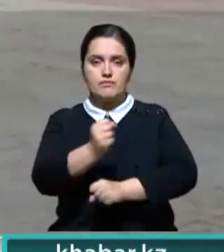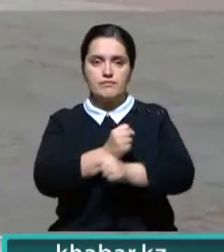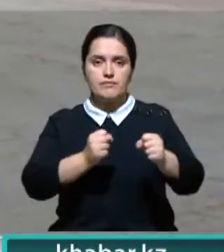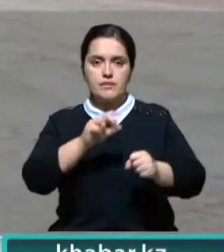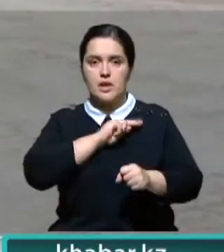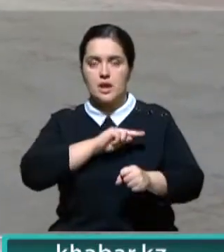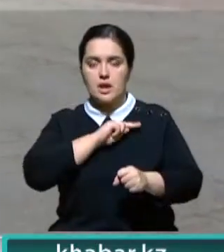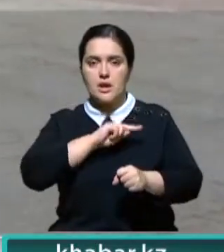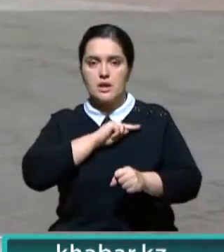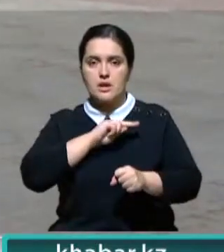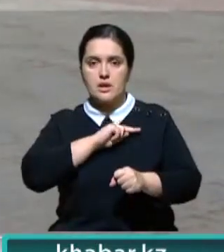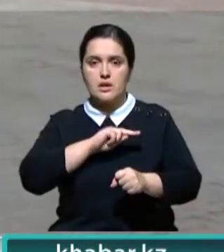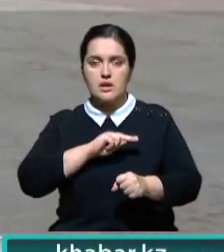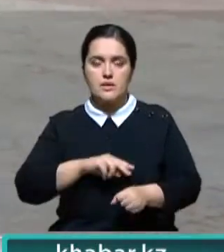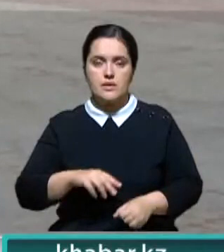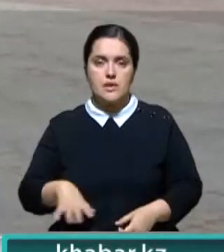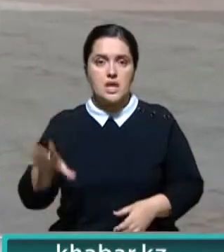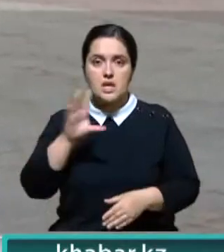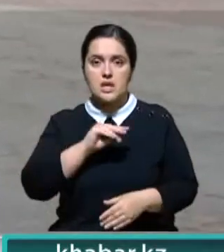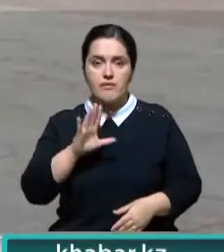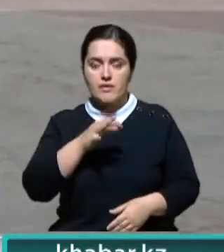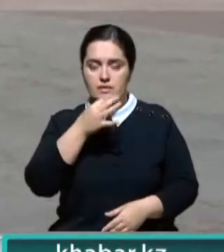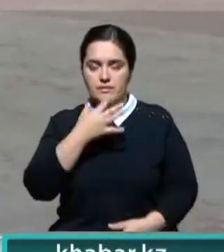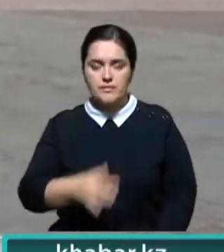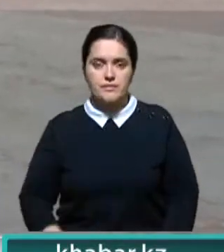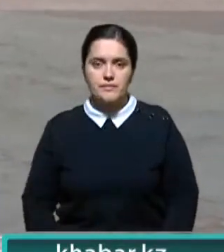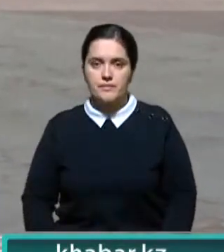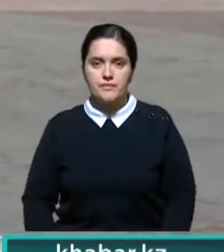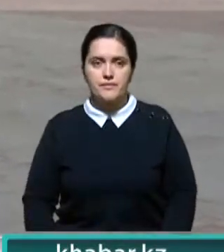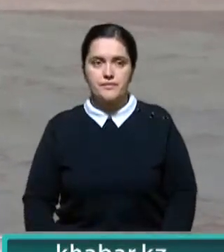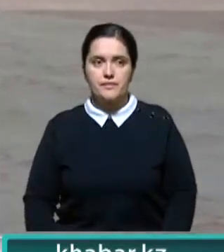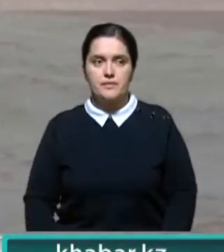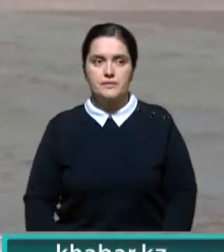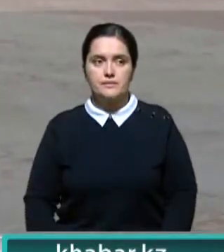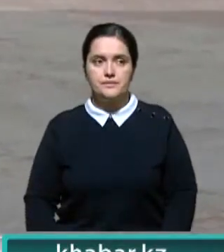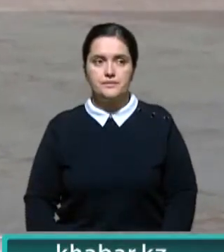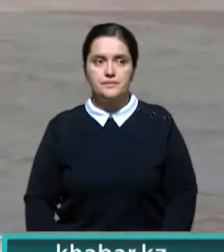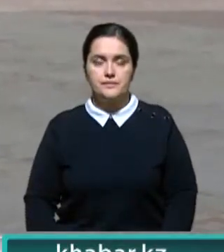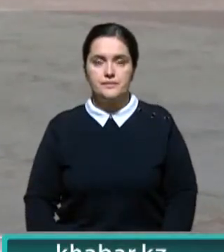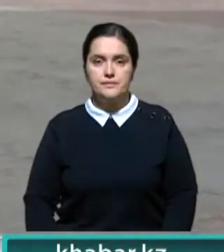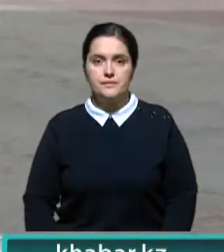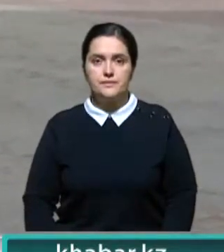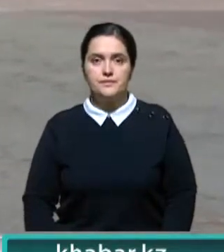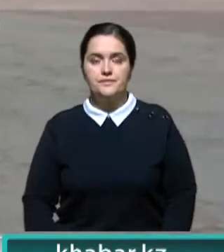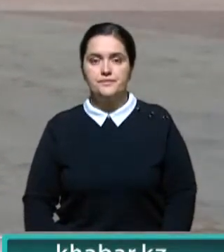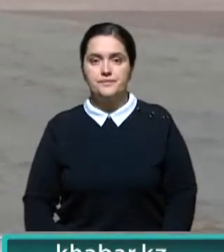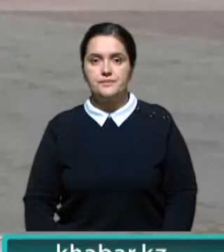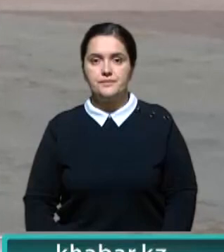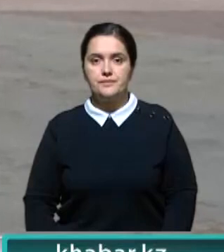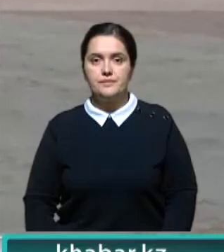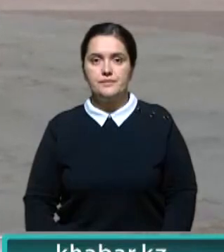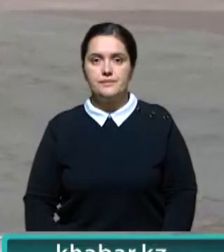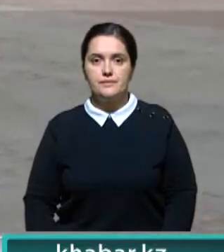изменения, которые, очевидно, не всем чиновникам понравятся. Айгуля Монтаева, Каната Бильдин, при содействии телерадиокомплекса